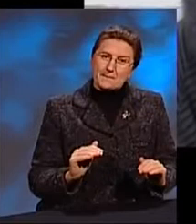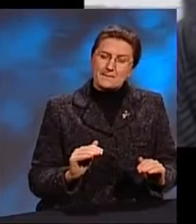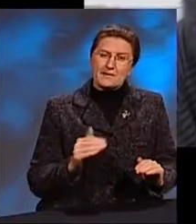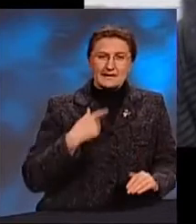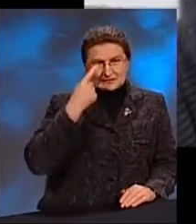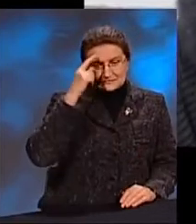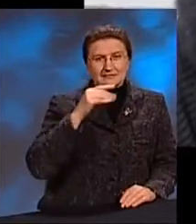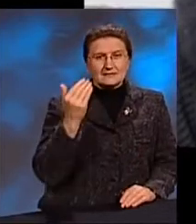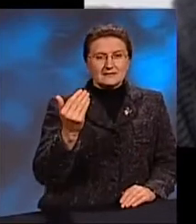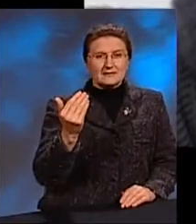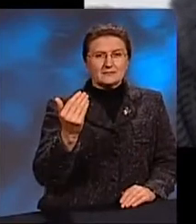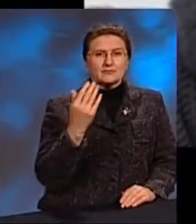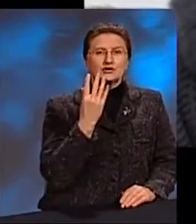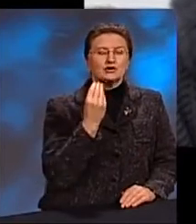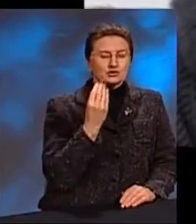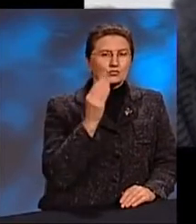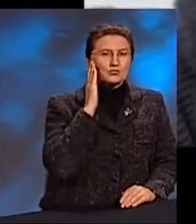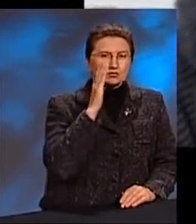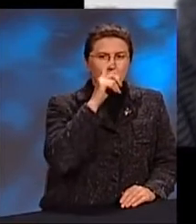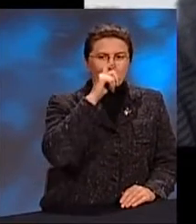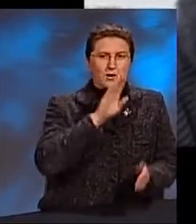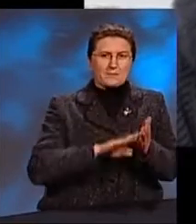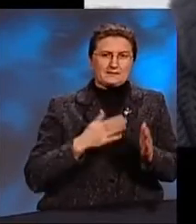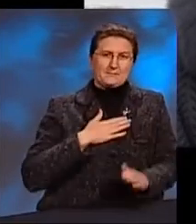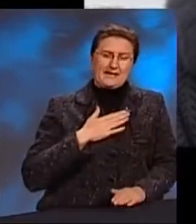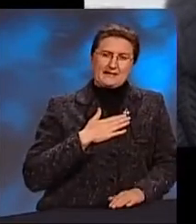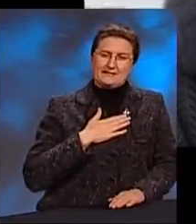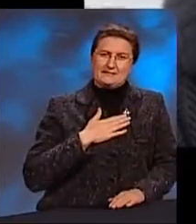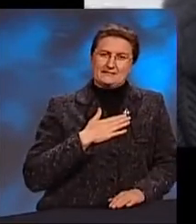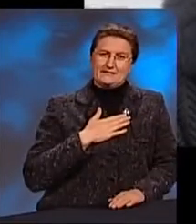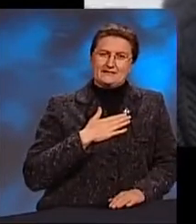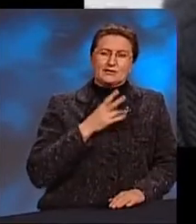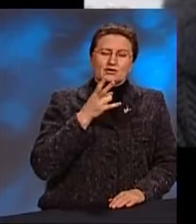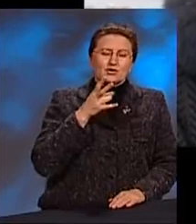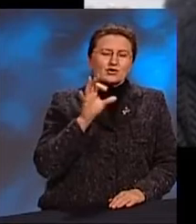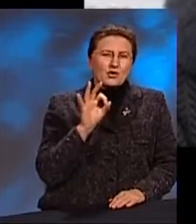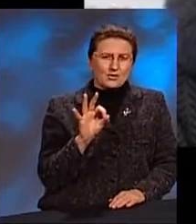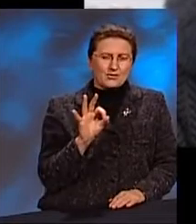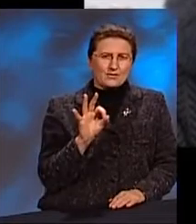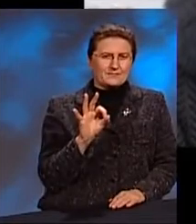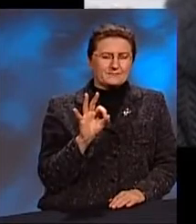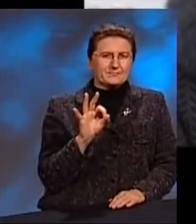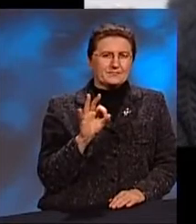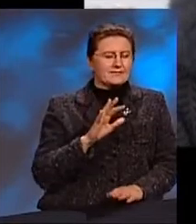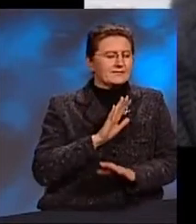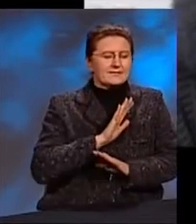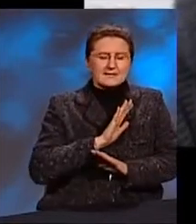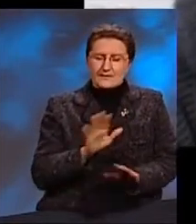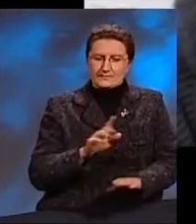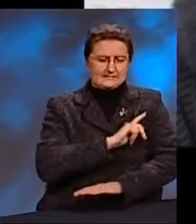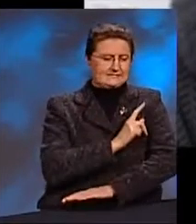Я знала, что им еще будет плохо без меня. Но не было